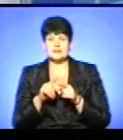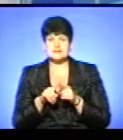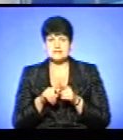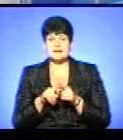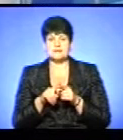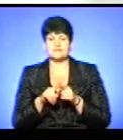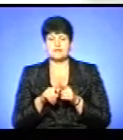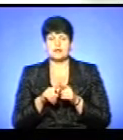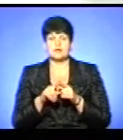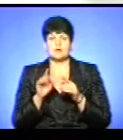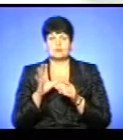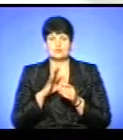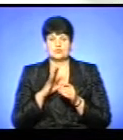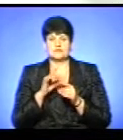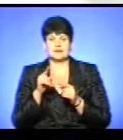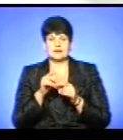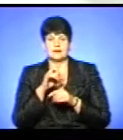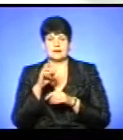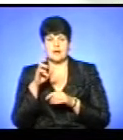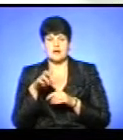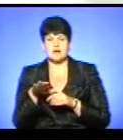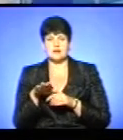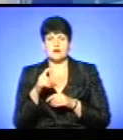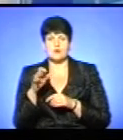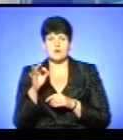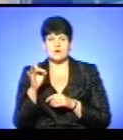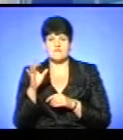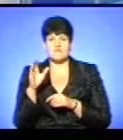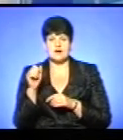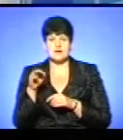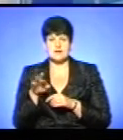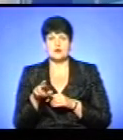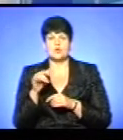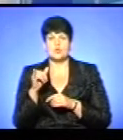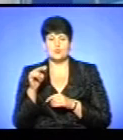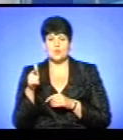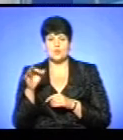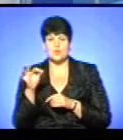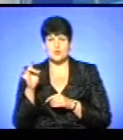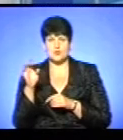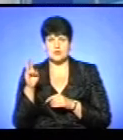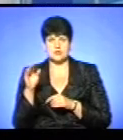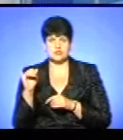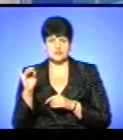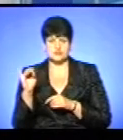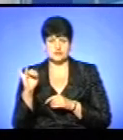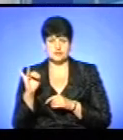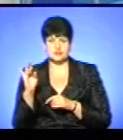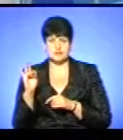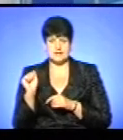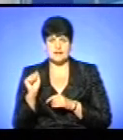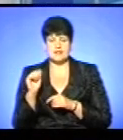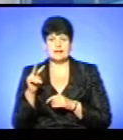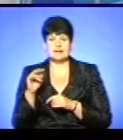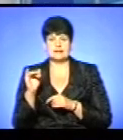ці роки діти побували в таких країнах, як Хорватія три роки підряд діти їздили, Угорщина, Польща також щорічно велика кількість людей їде, Литва